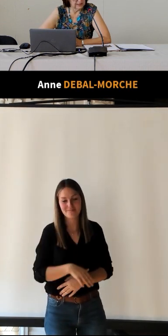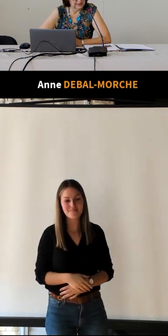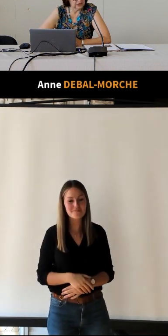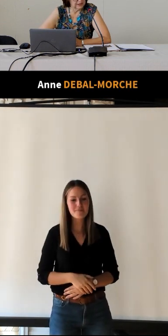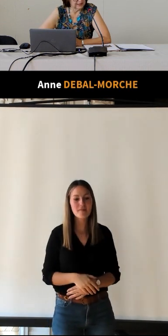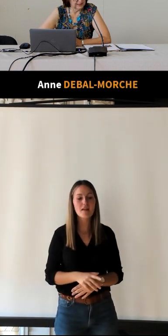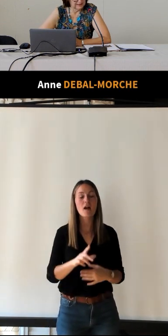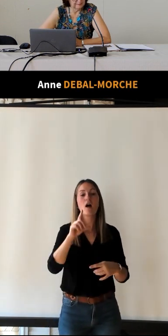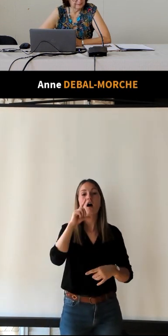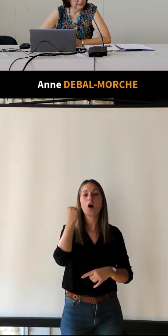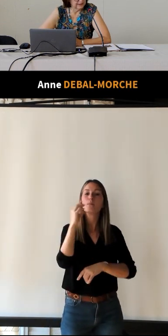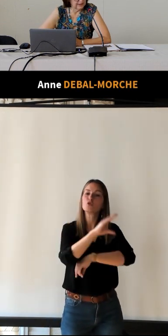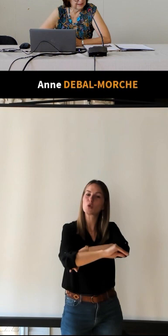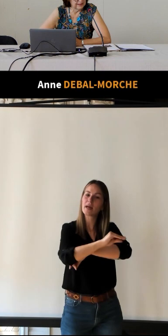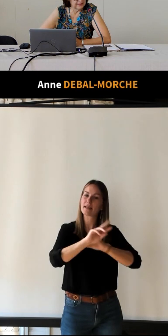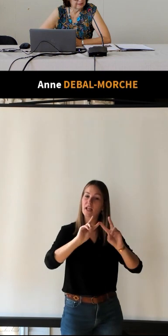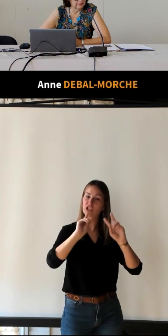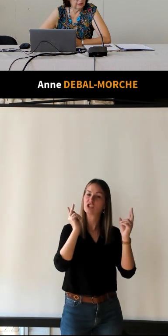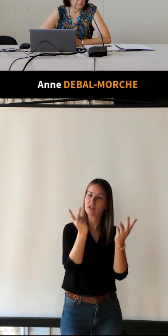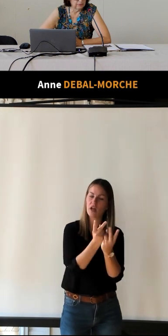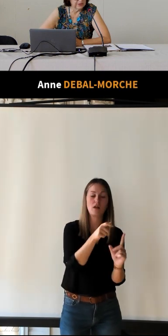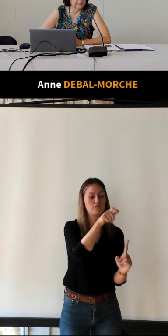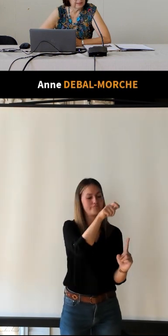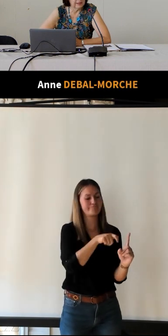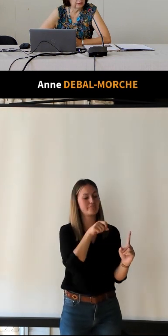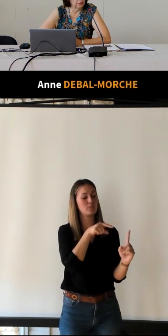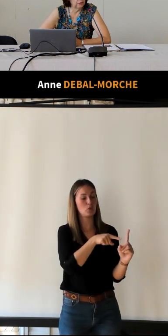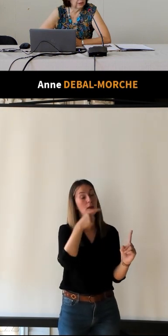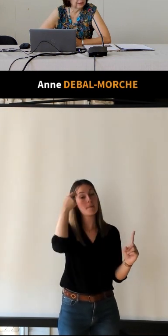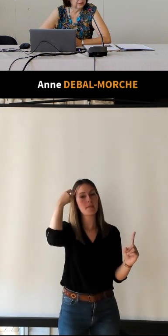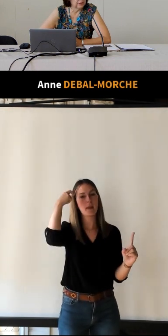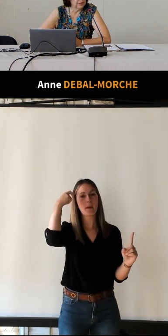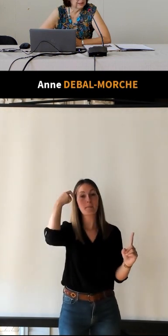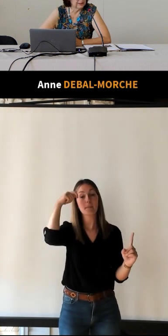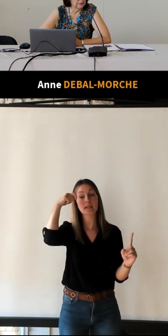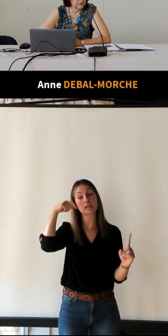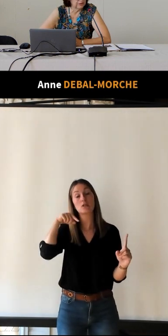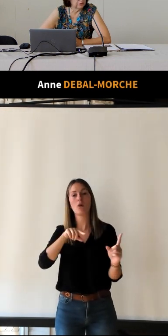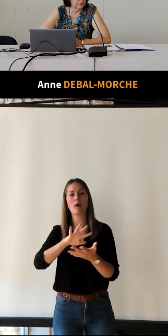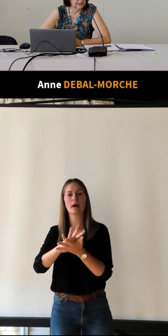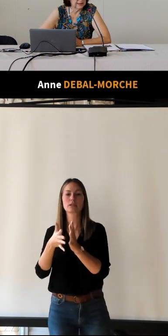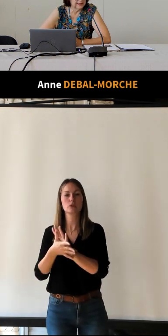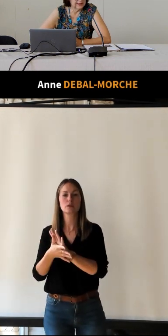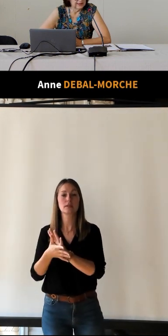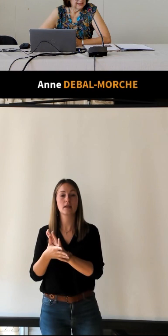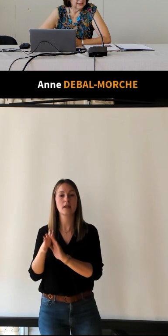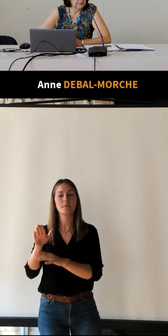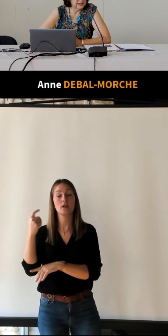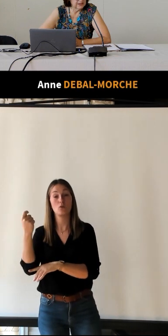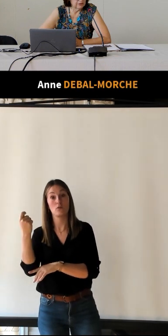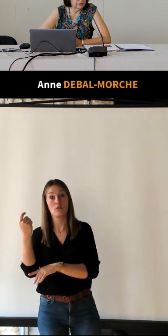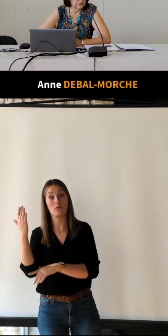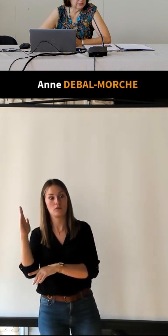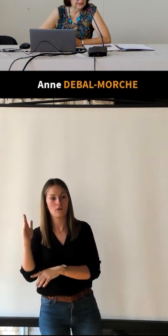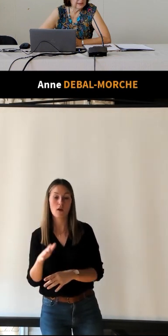est secrétaire général. Il est, en plus d'être président honoraire de la Société archéologique de Touraine, il est